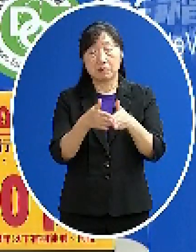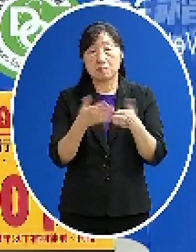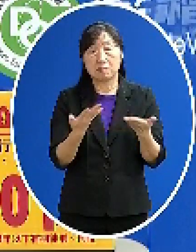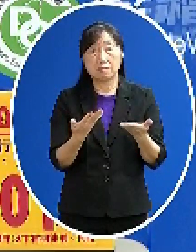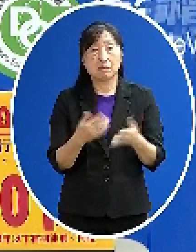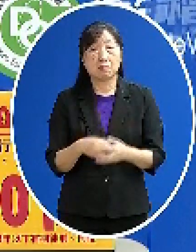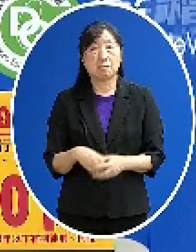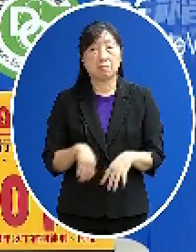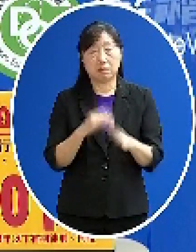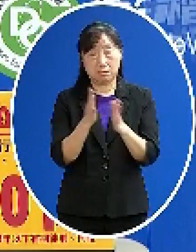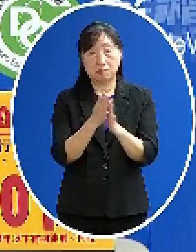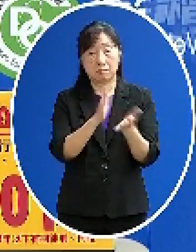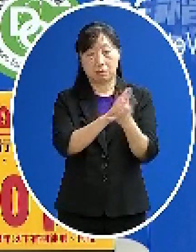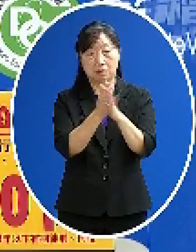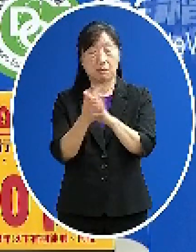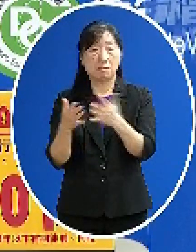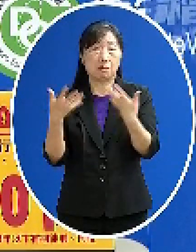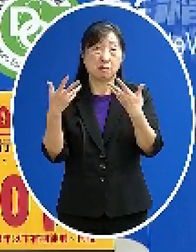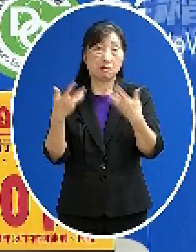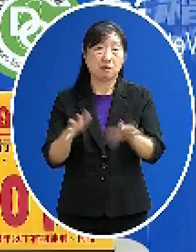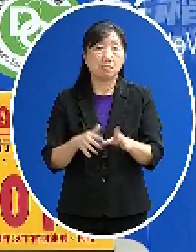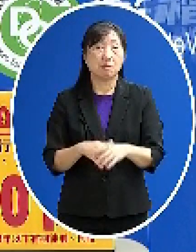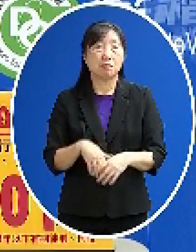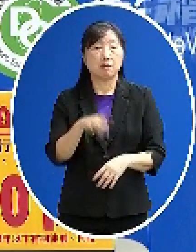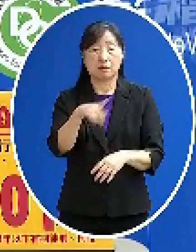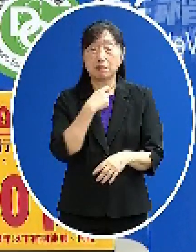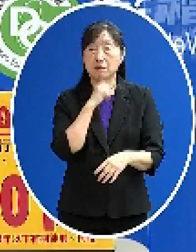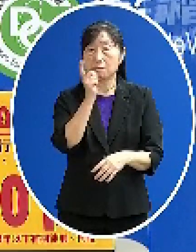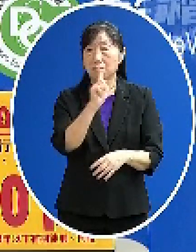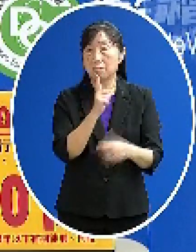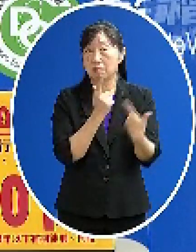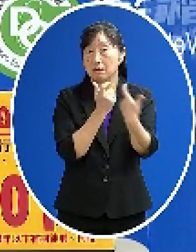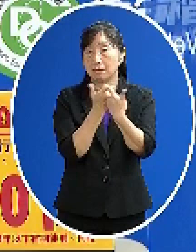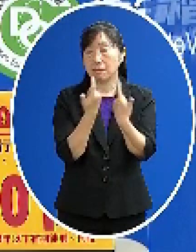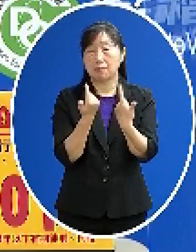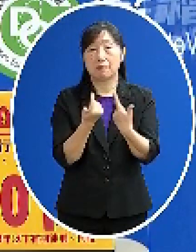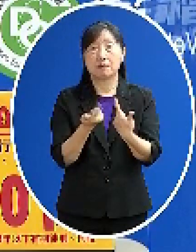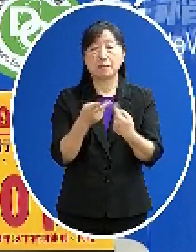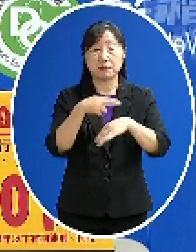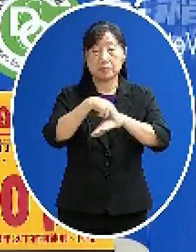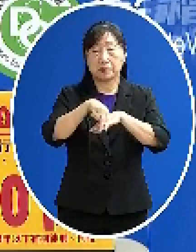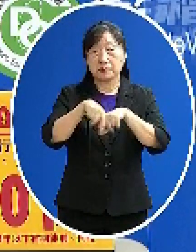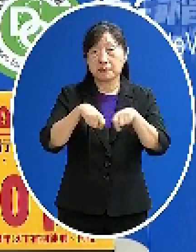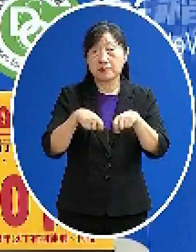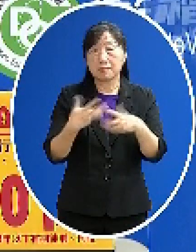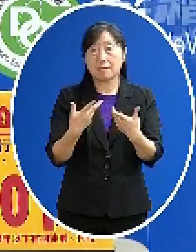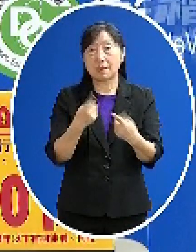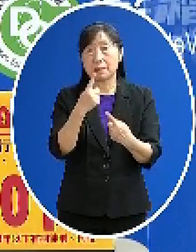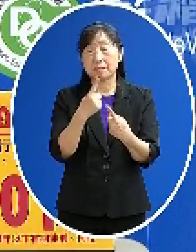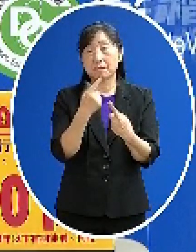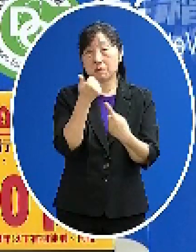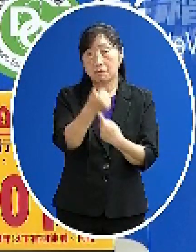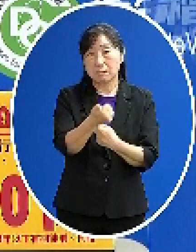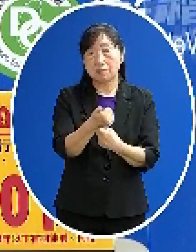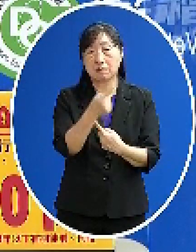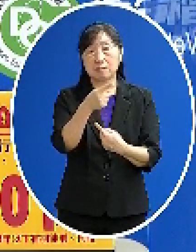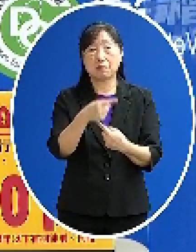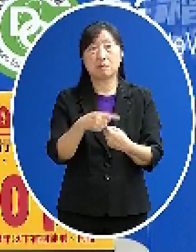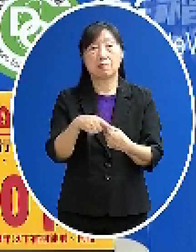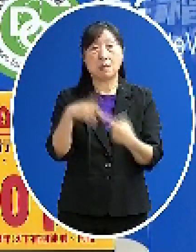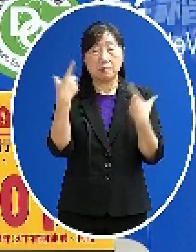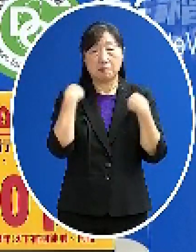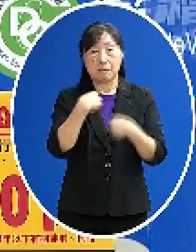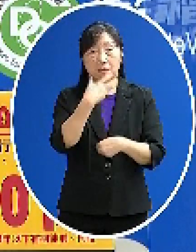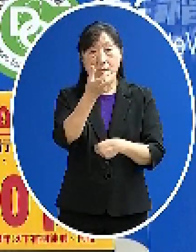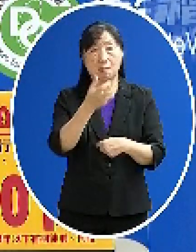那整體的變化是很大的那怎麼樣把這樣的一個分寸拿捏好 在最小的損害能夠做最